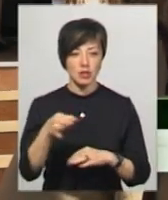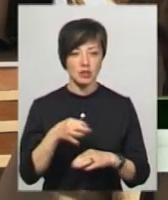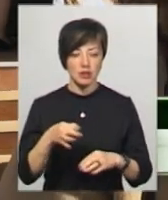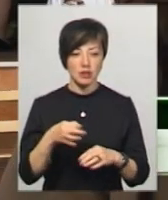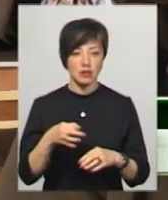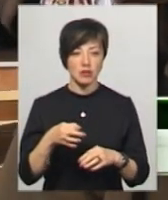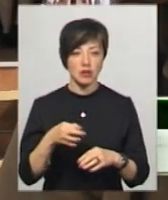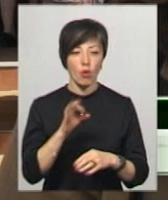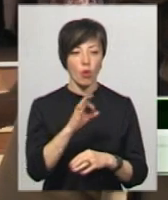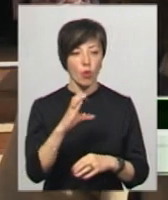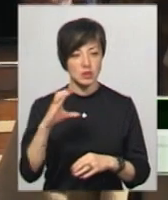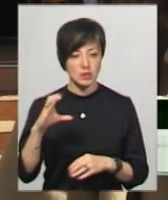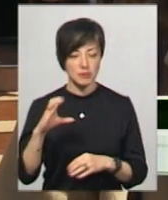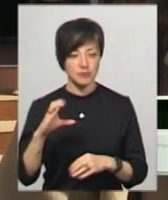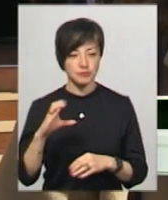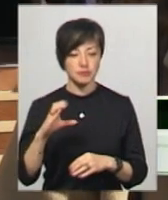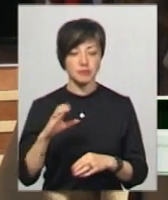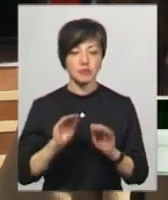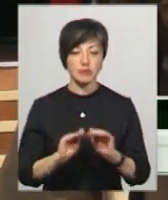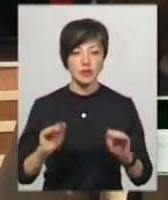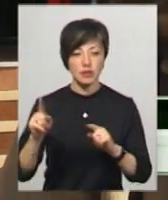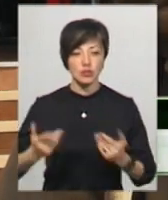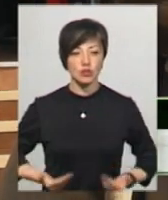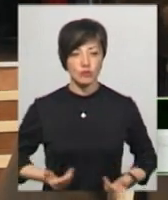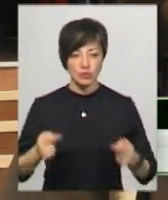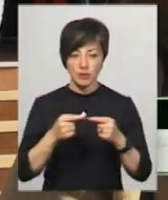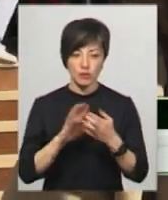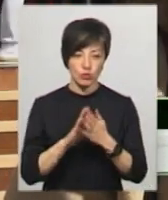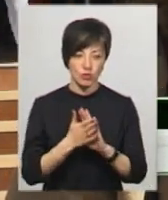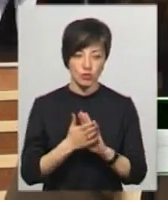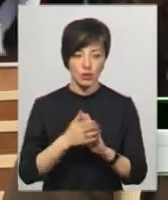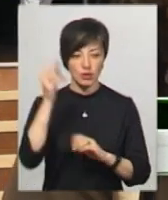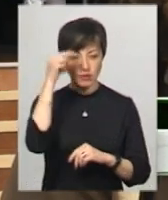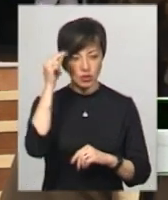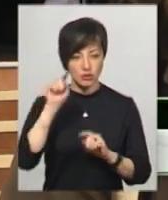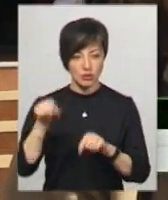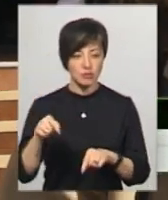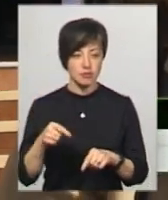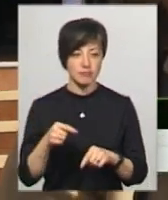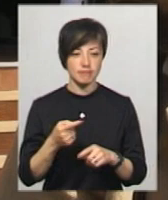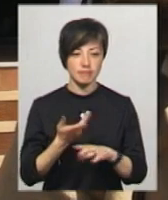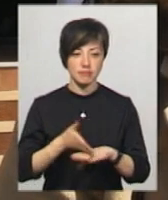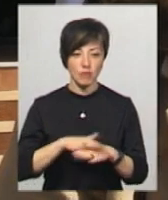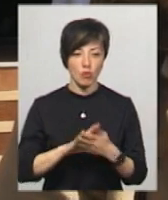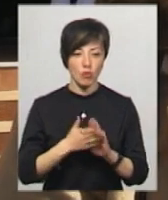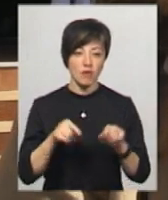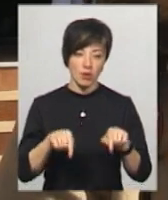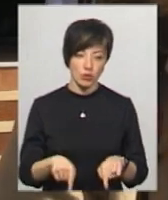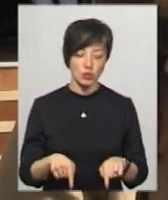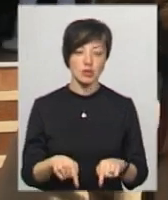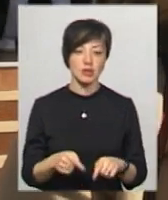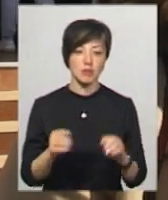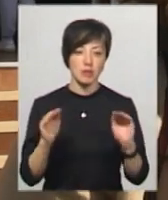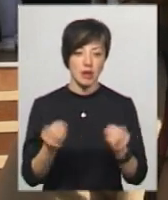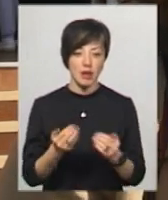зони ООС, діти живуть там в певних умовах, діти навчаються там в певних умовах, а тут для них, це